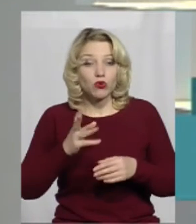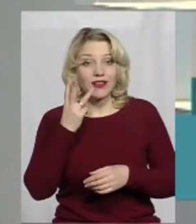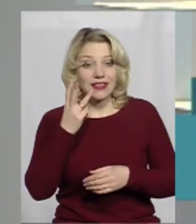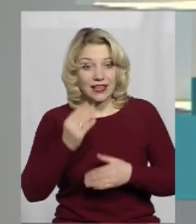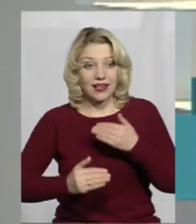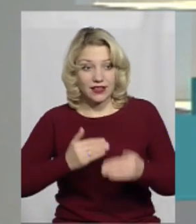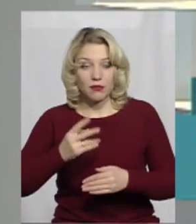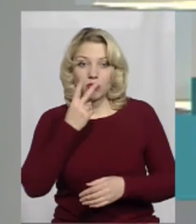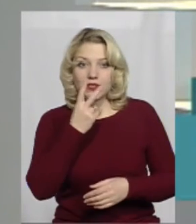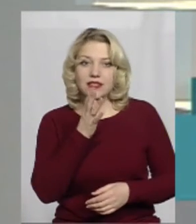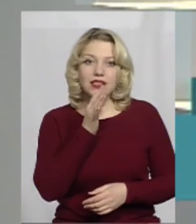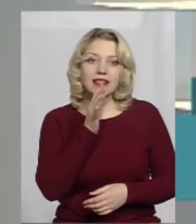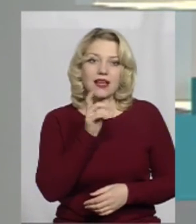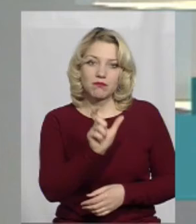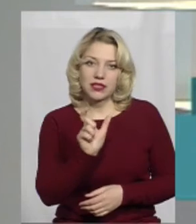Подивіться терміни.